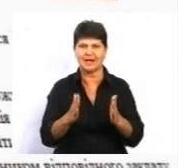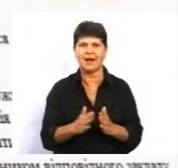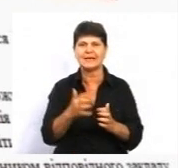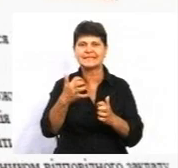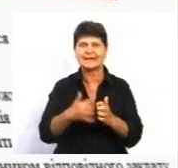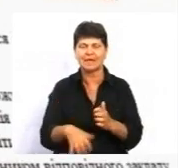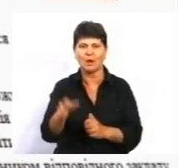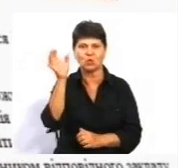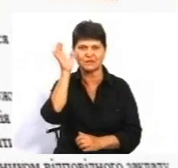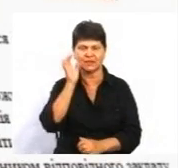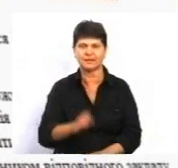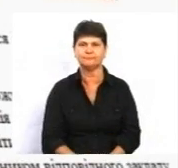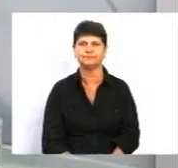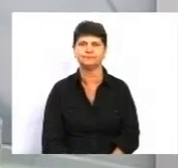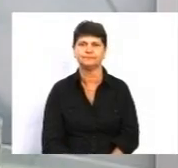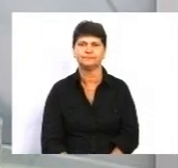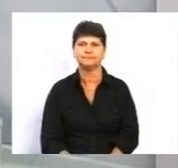освіти.